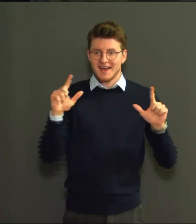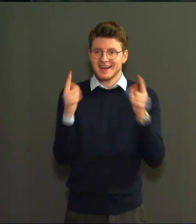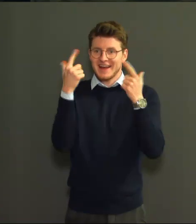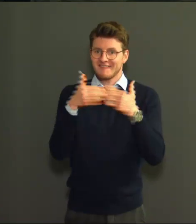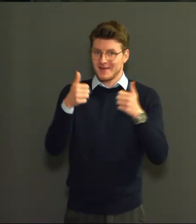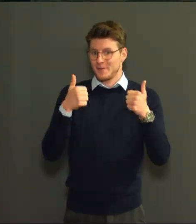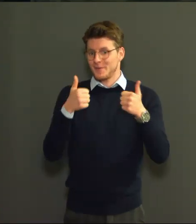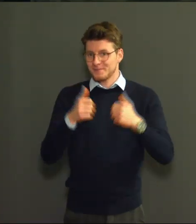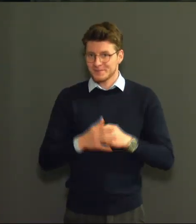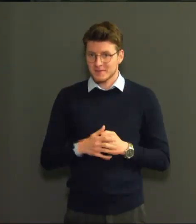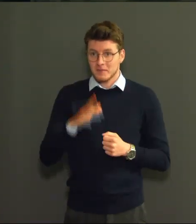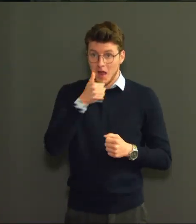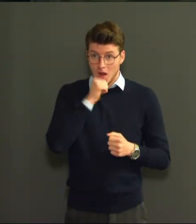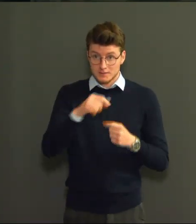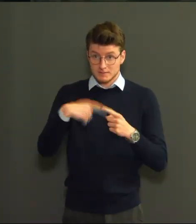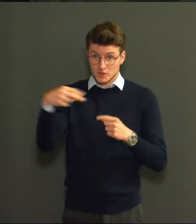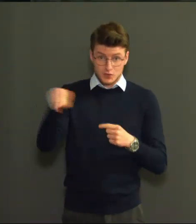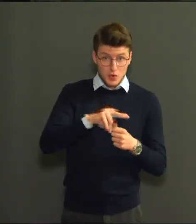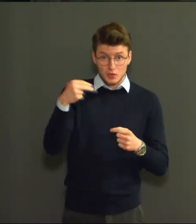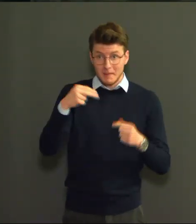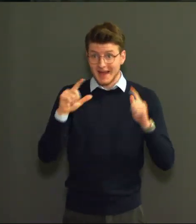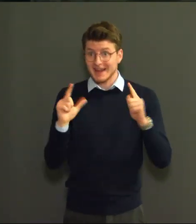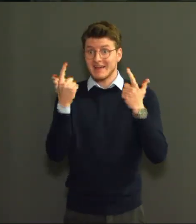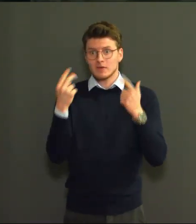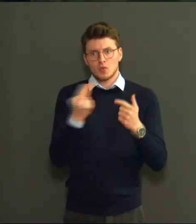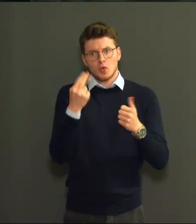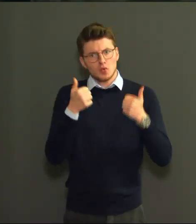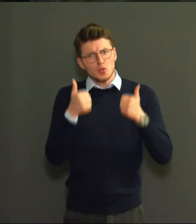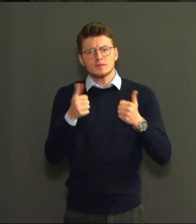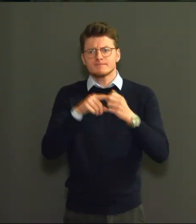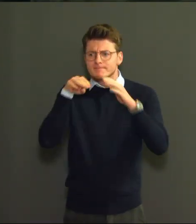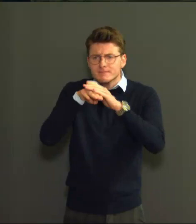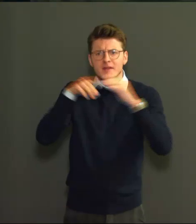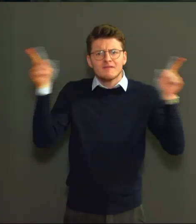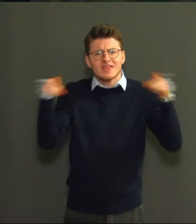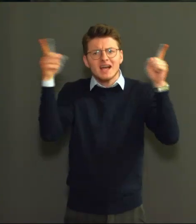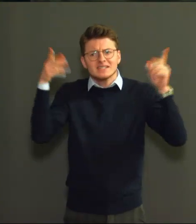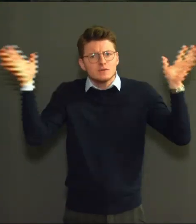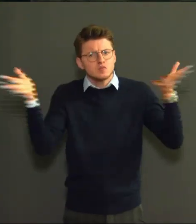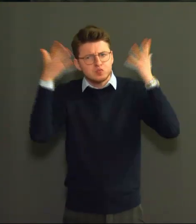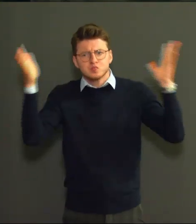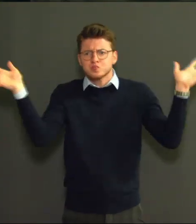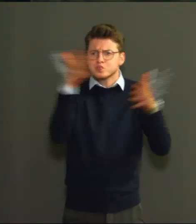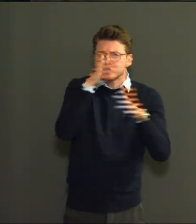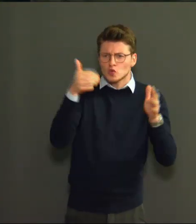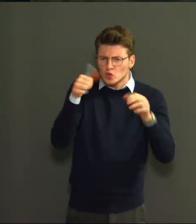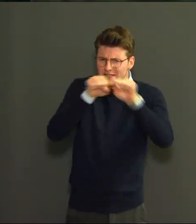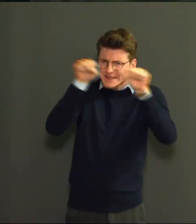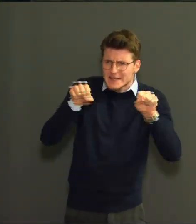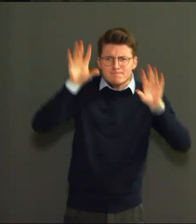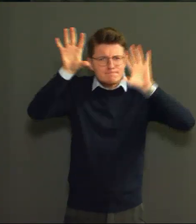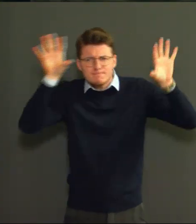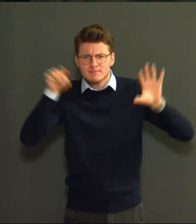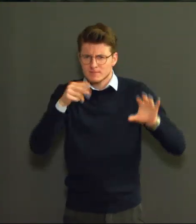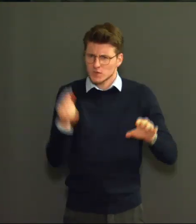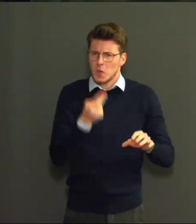verluchting en ventilatie van de binnenruimtes een belangrijke rol zullen spelen. Het is daarom dat er nieuwe reglementering is uitgewerkt